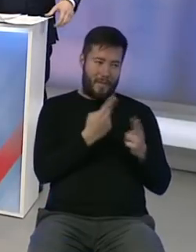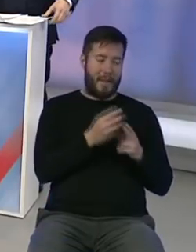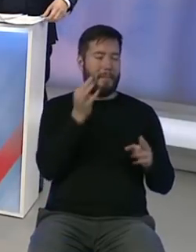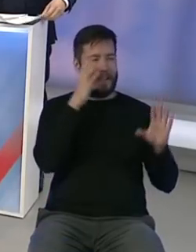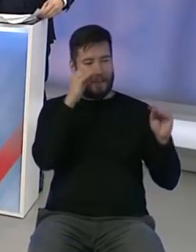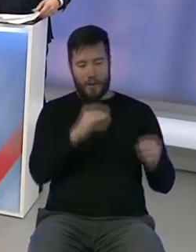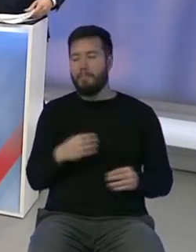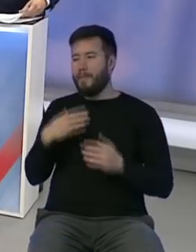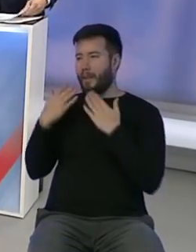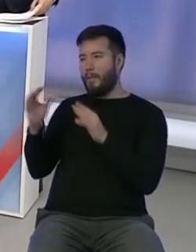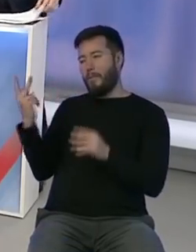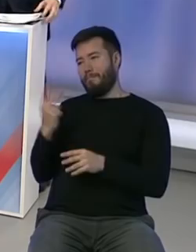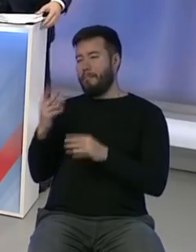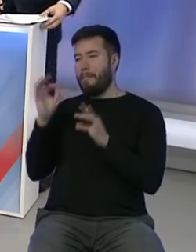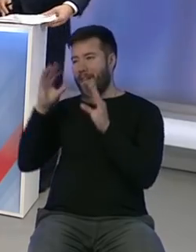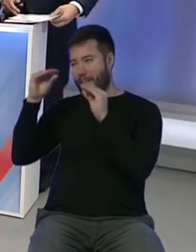Pekný večer. Pekný večer.